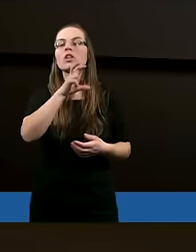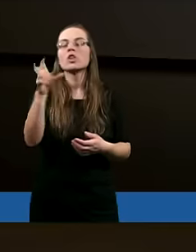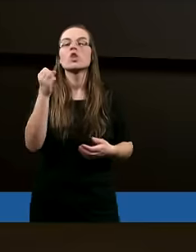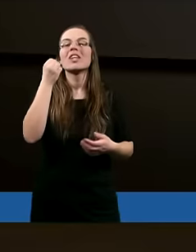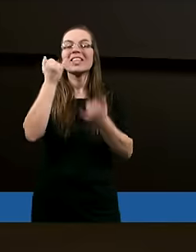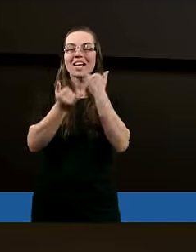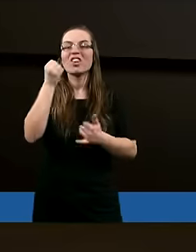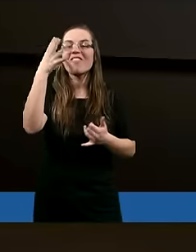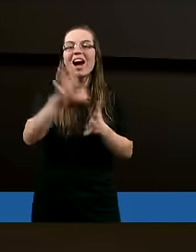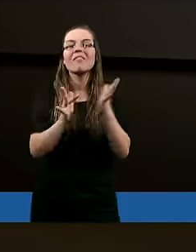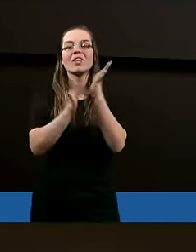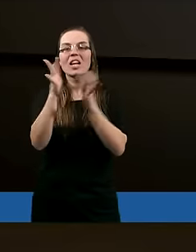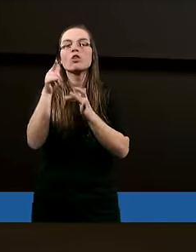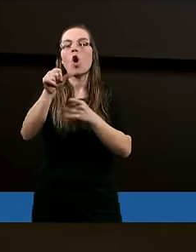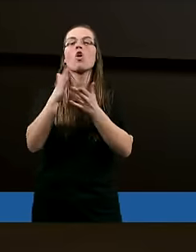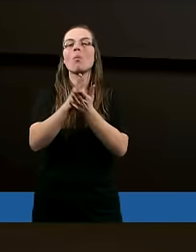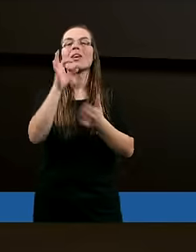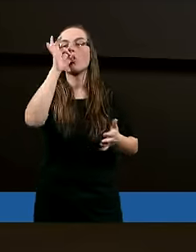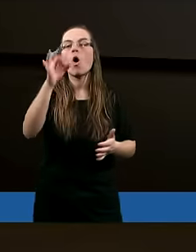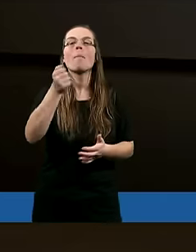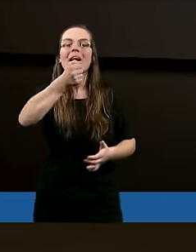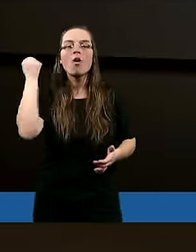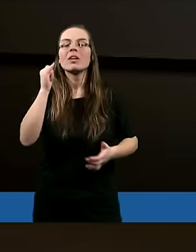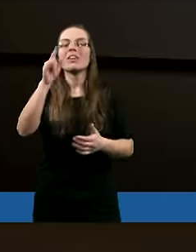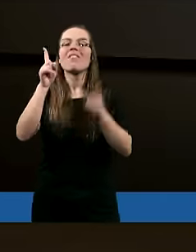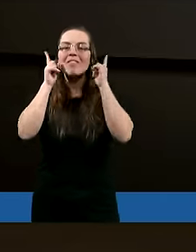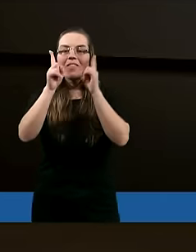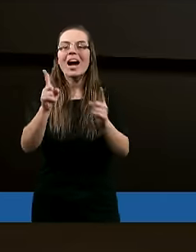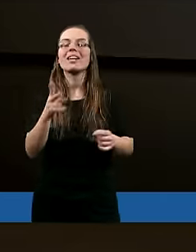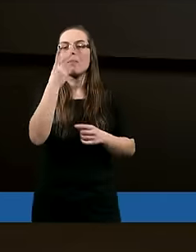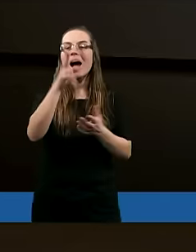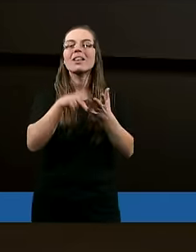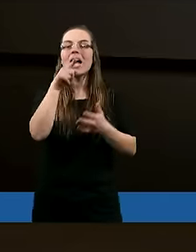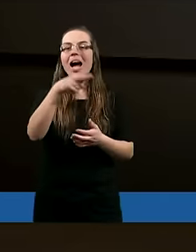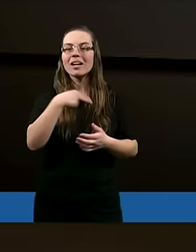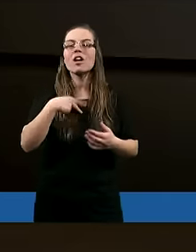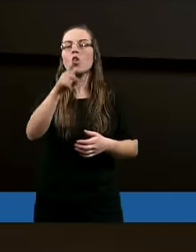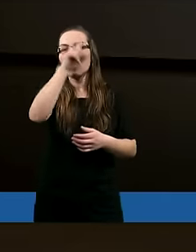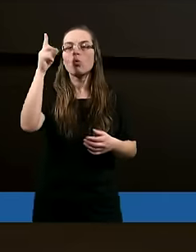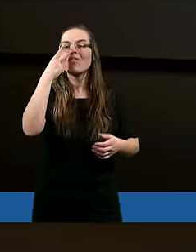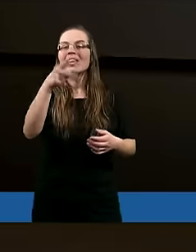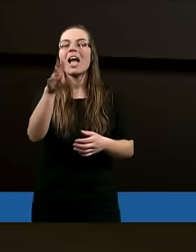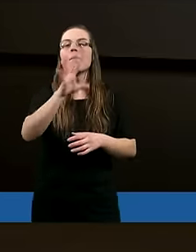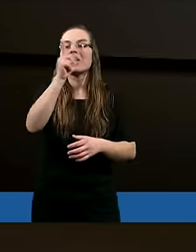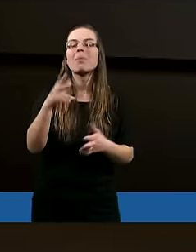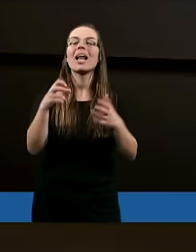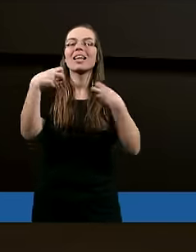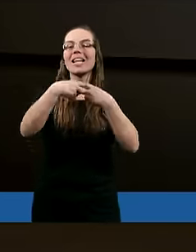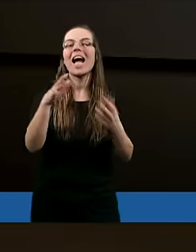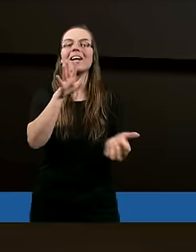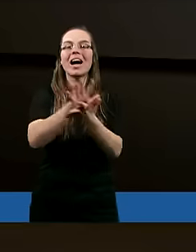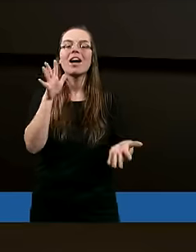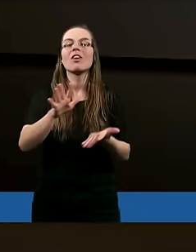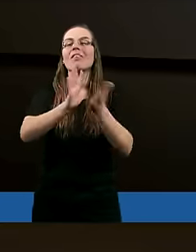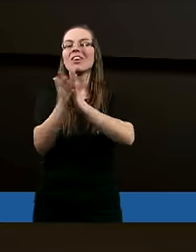trwamy w Jezusie, to są tylko dobre owoce i faktycznie patrząc na nas, ludzie widzą te piękne cechy charakteru